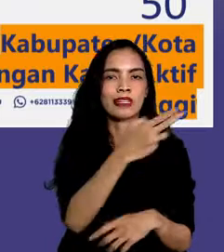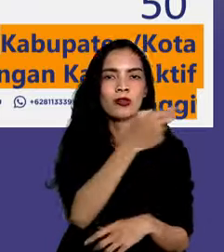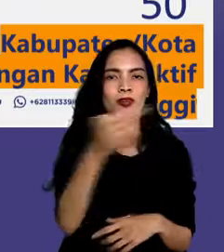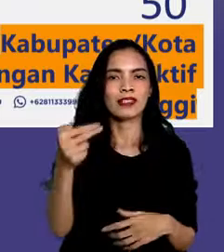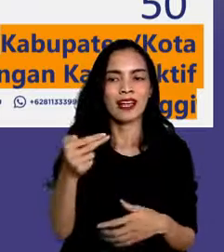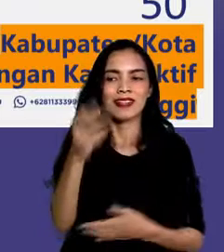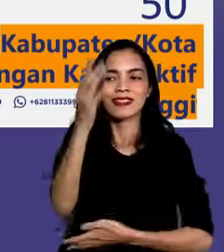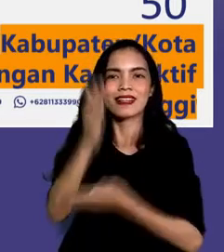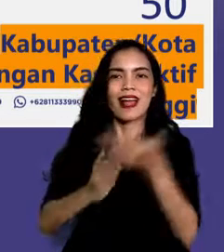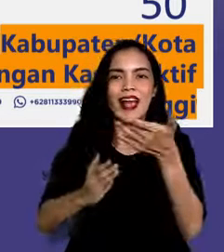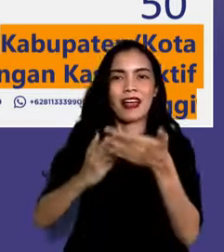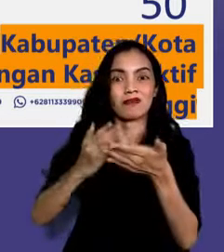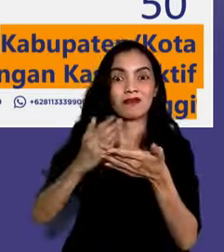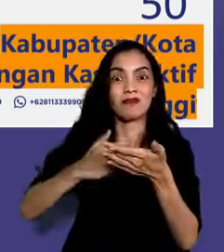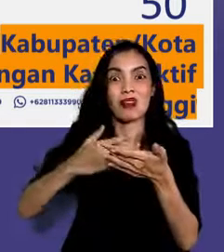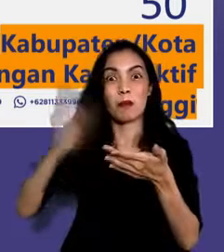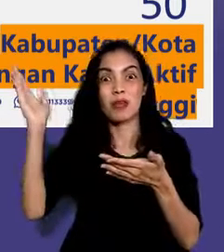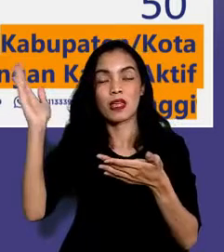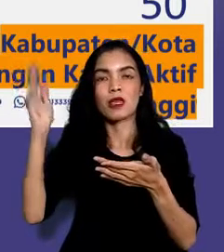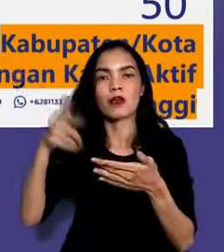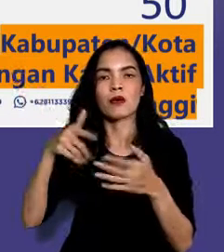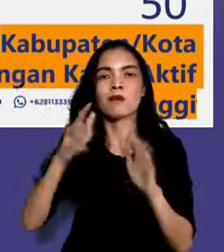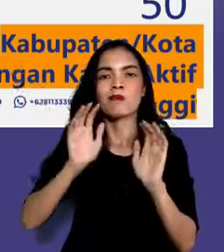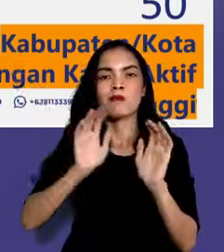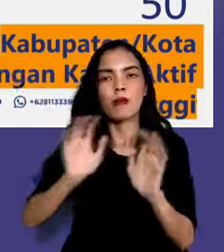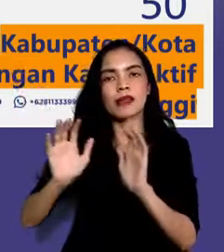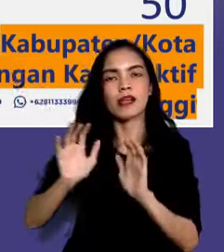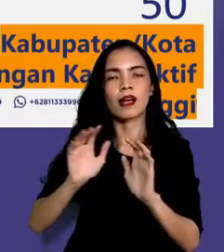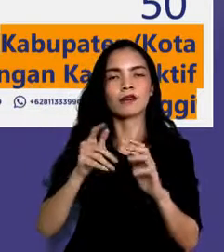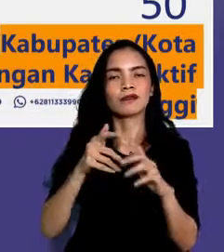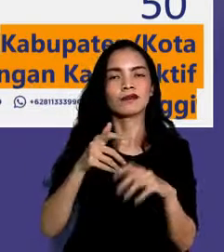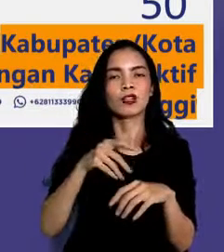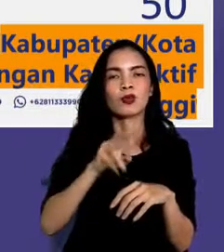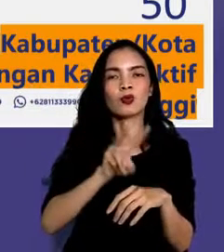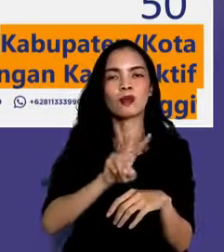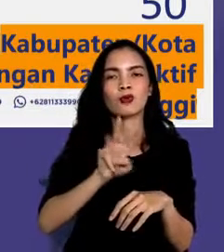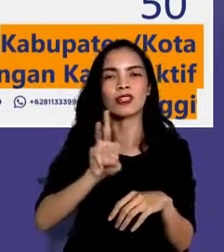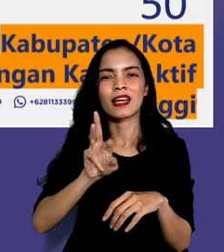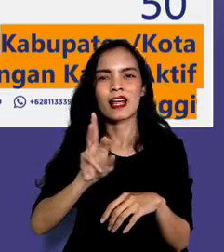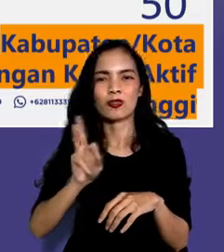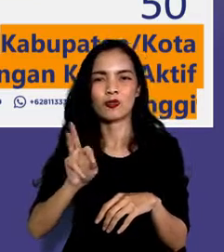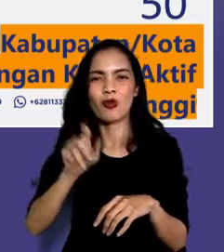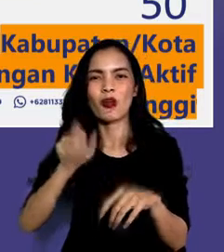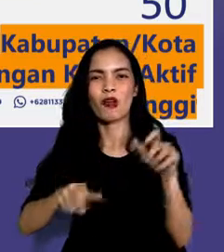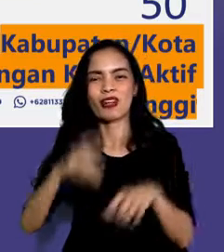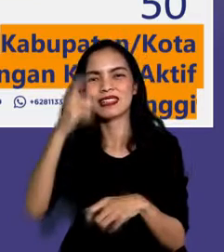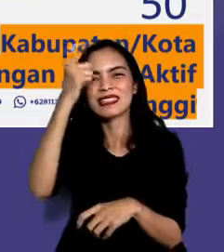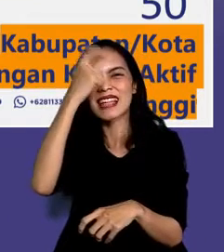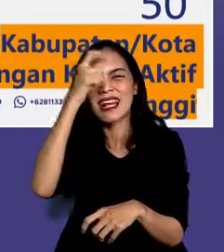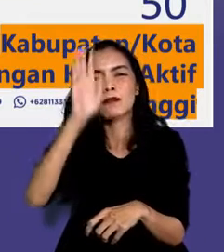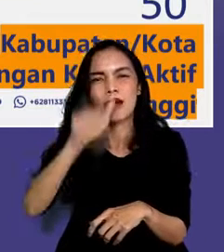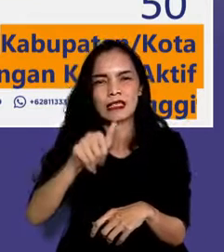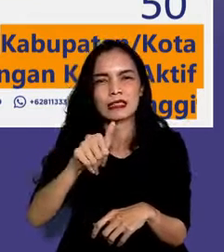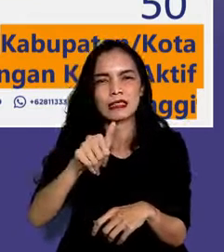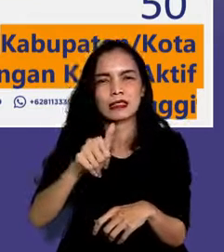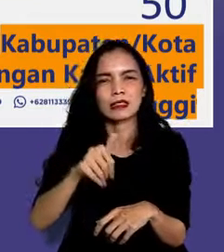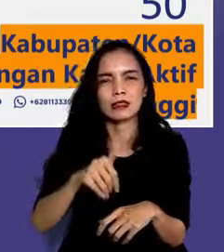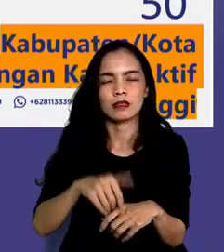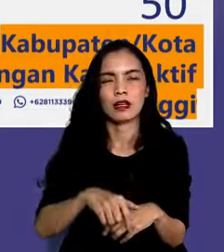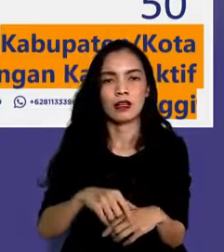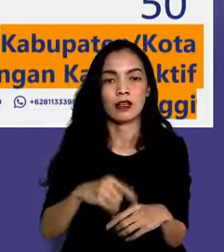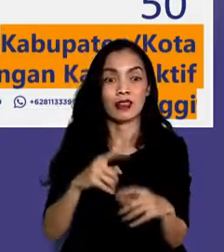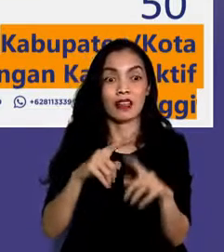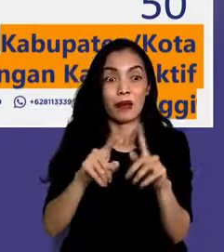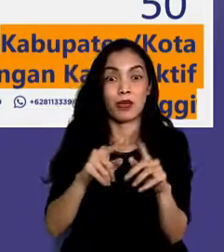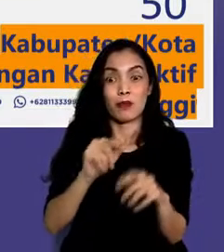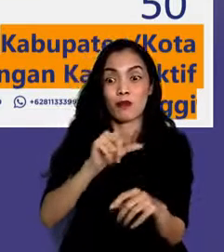di Indonesia memiliki kabupaten kota dengan kasus aktif di atas 2.300 kasus. Padahal, pada akhir